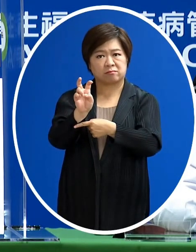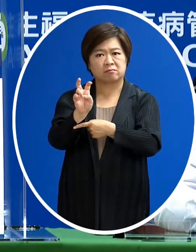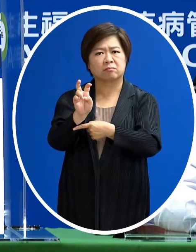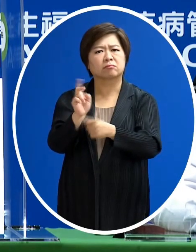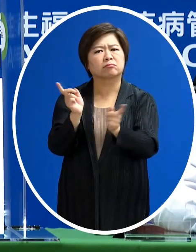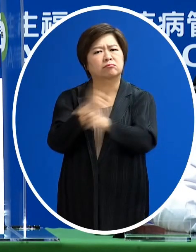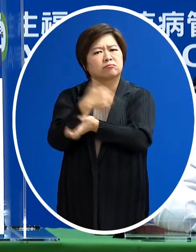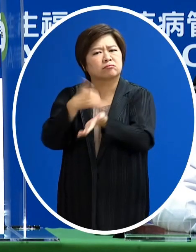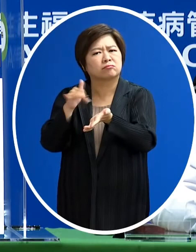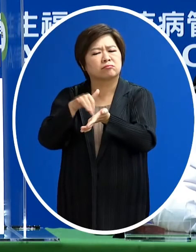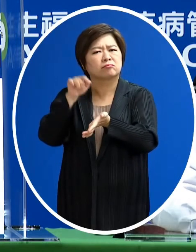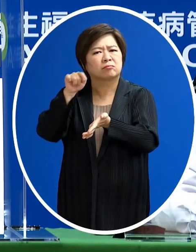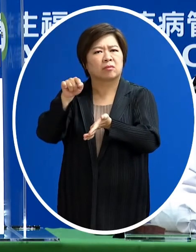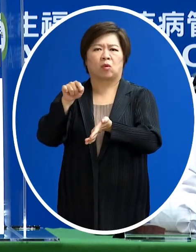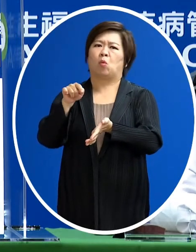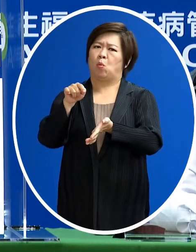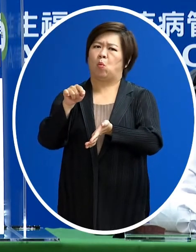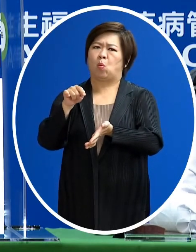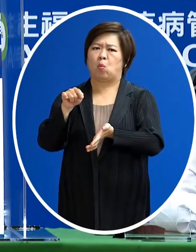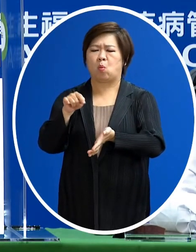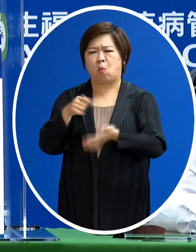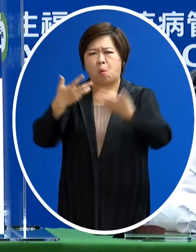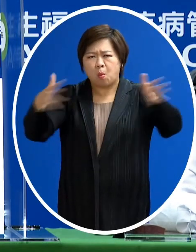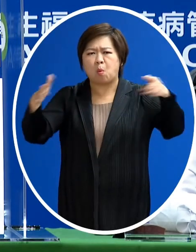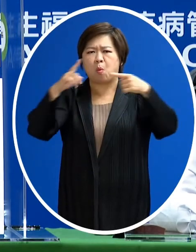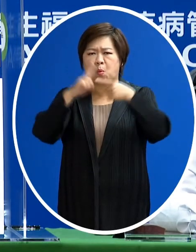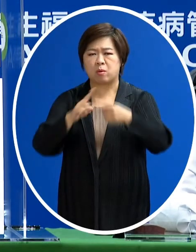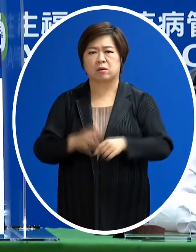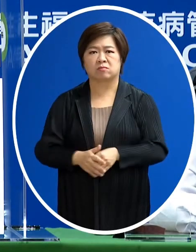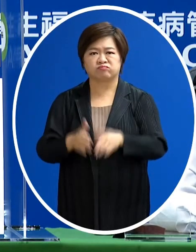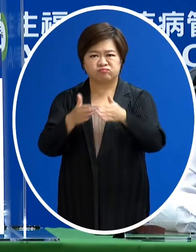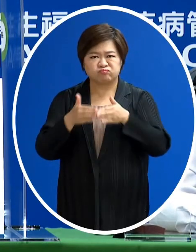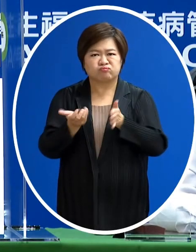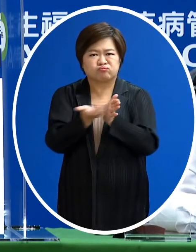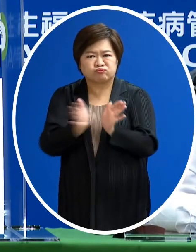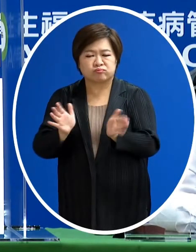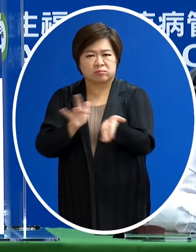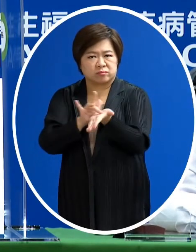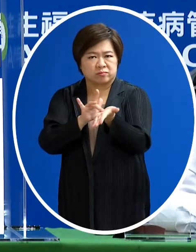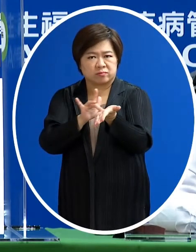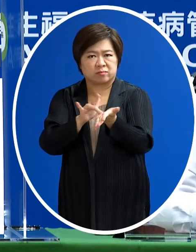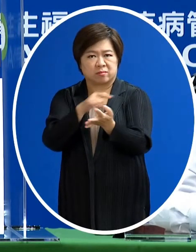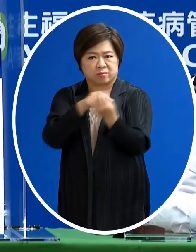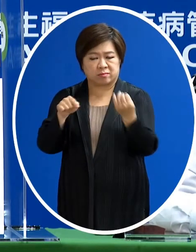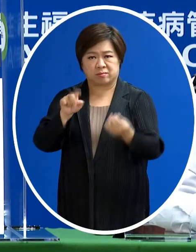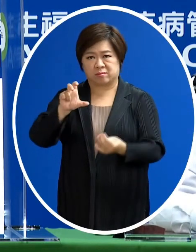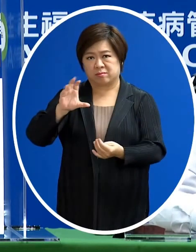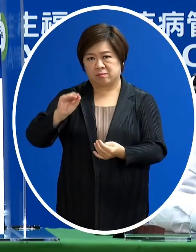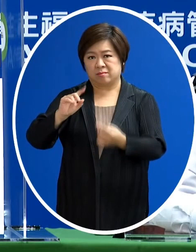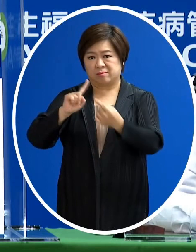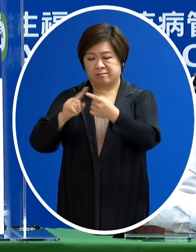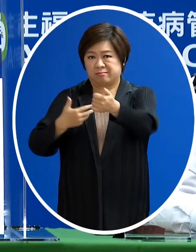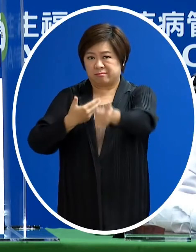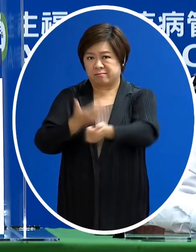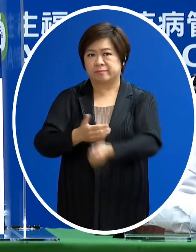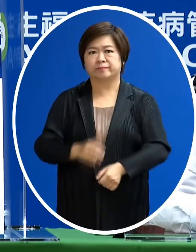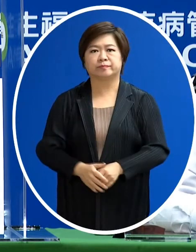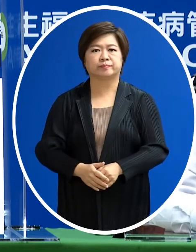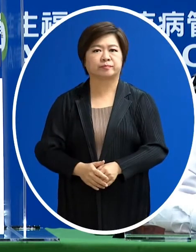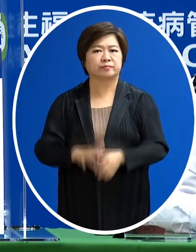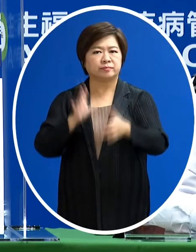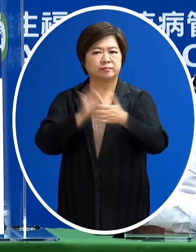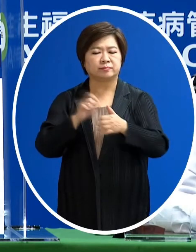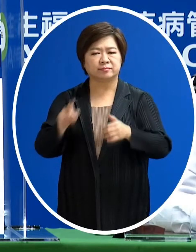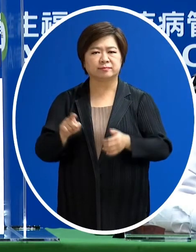比較相對比較高的一個推估那這樣我們可能需要這些藥物要有70萬劑所以我們這Paslovid 我們